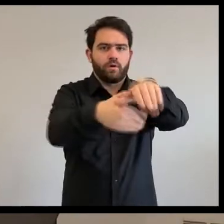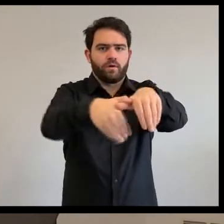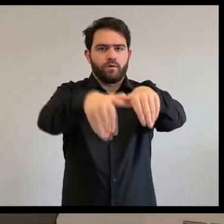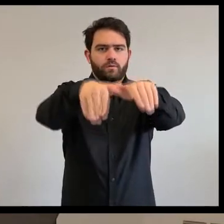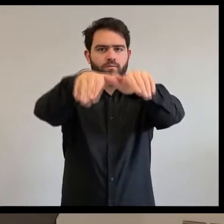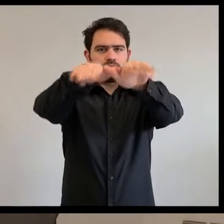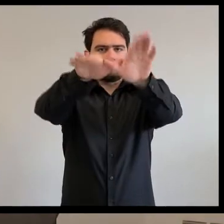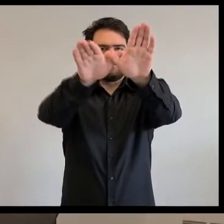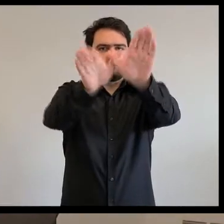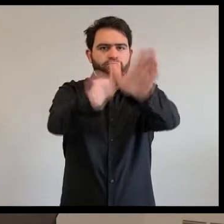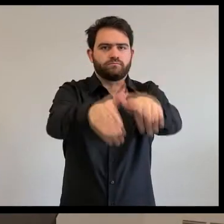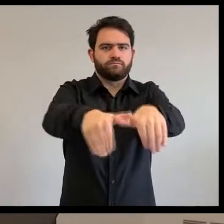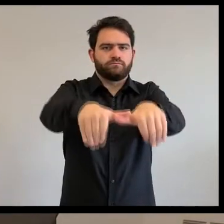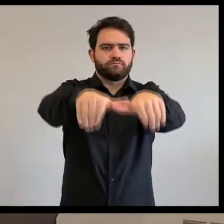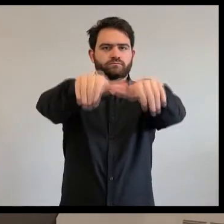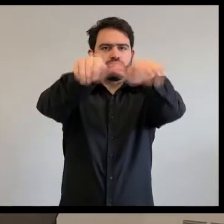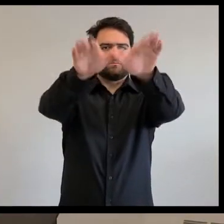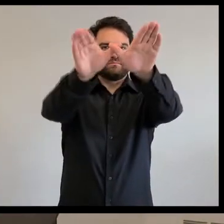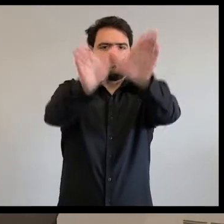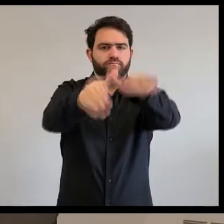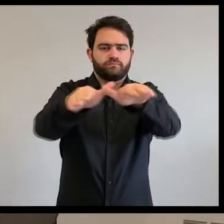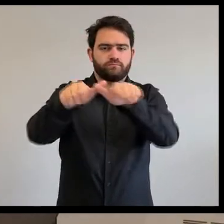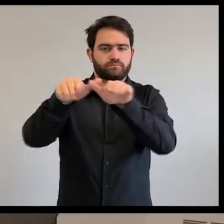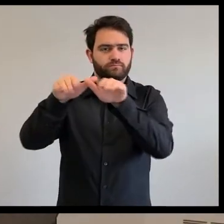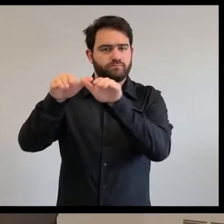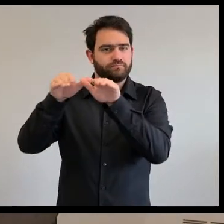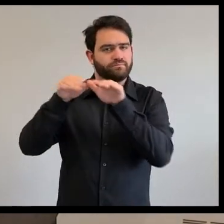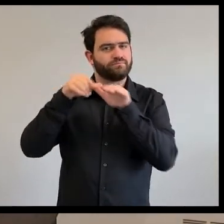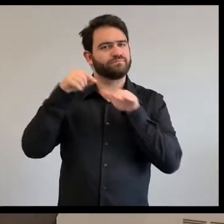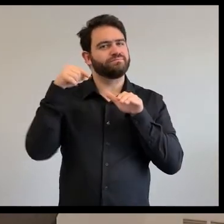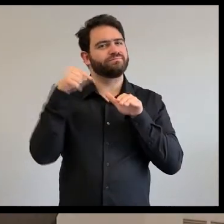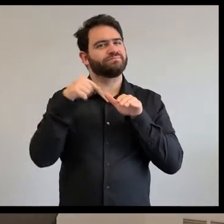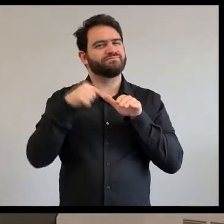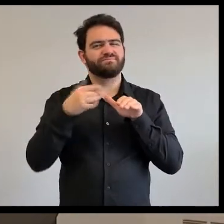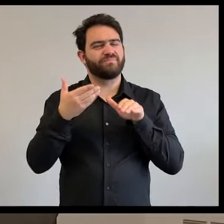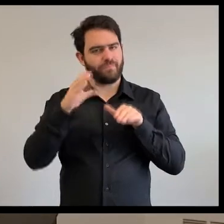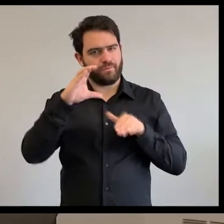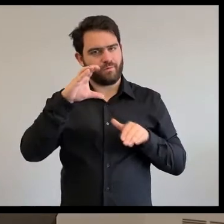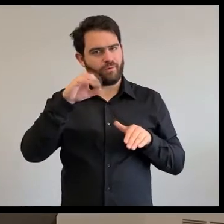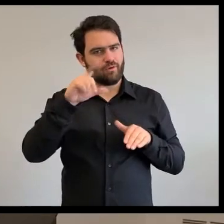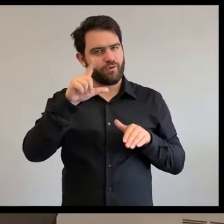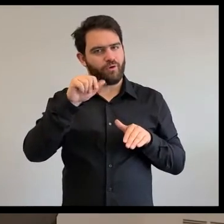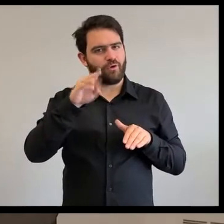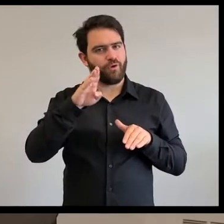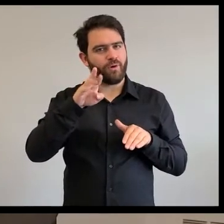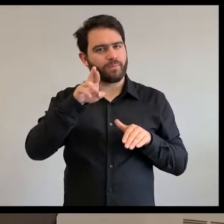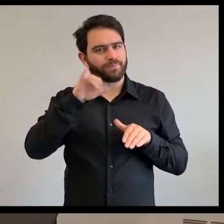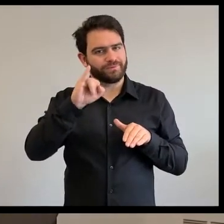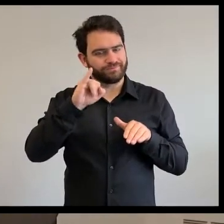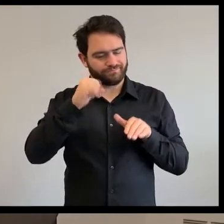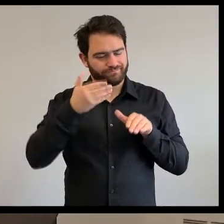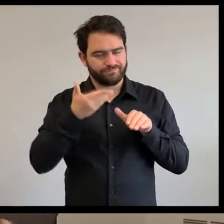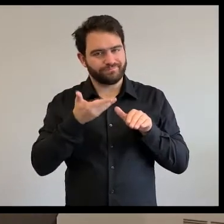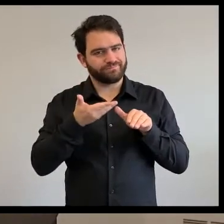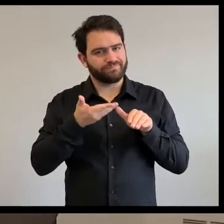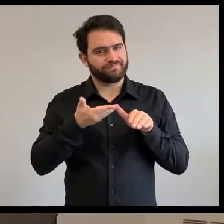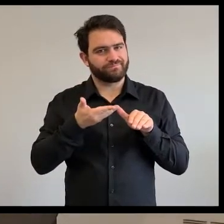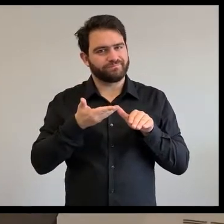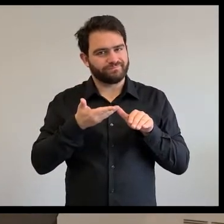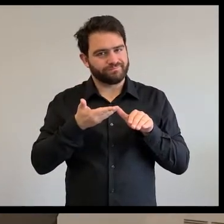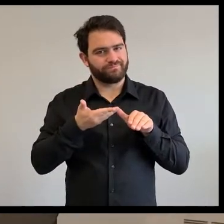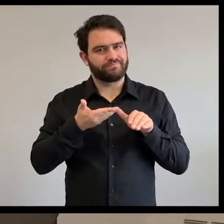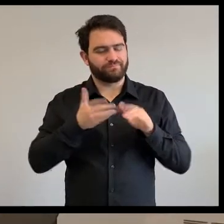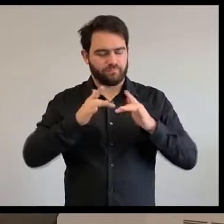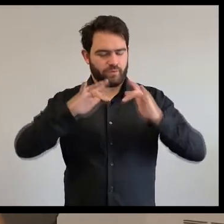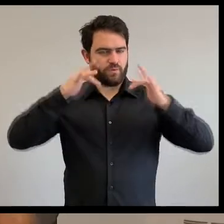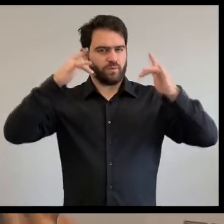de tout premier colibri qui avait été créé. Il était tellement beau qu'il brillait avec la lumière du